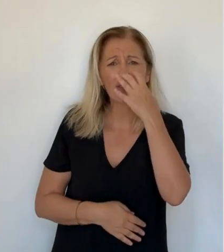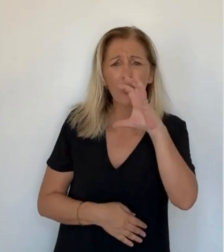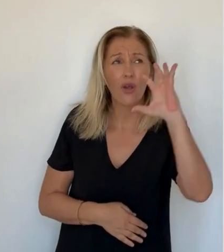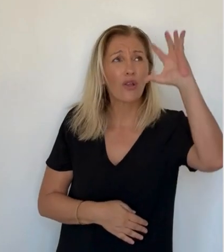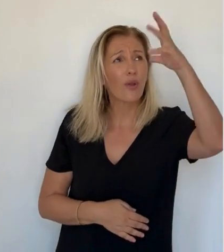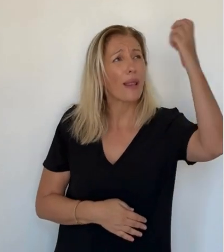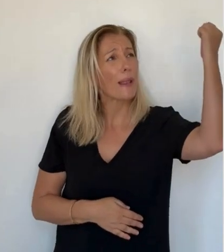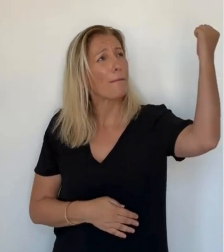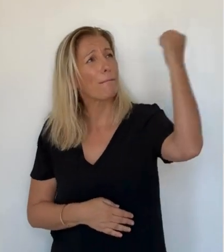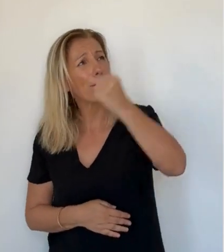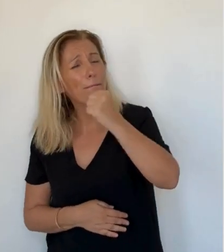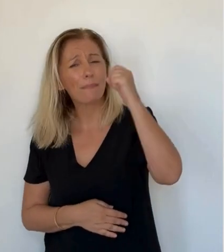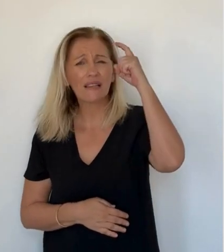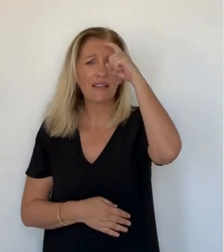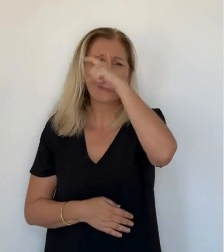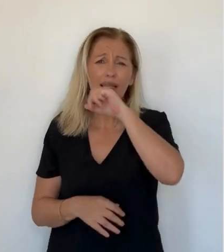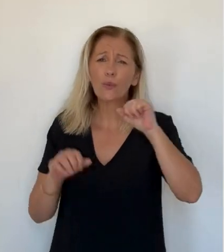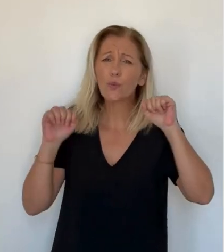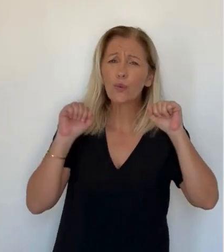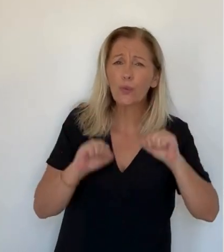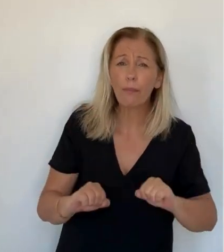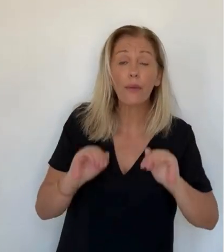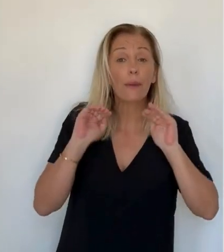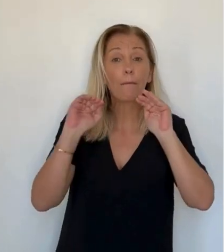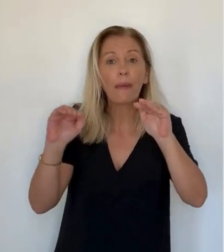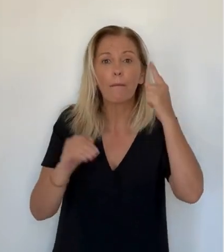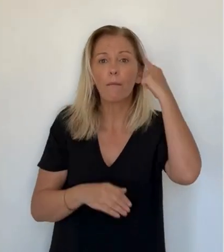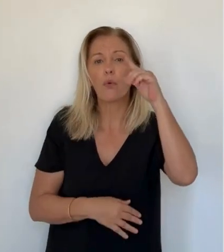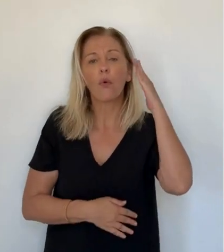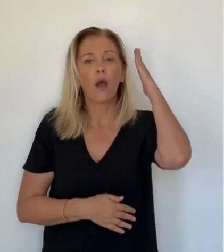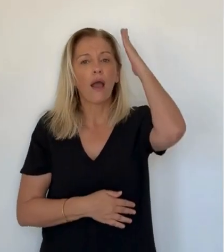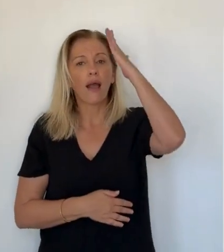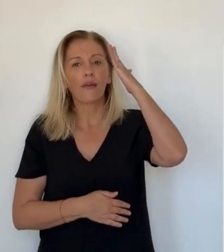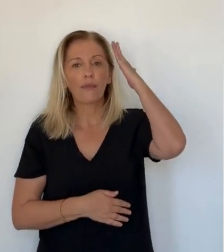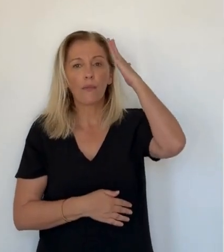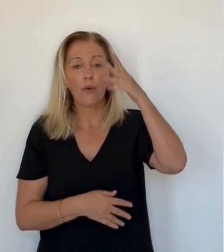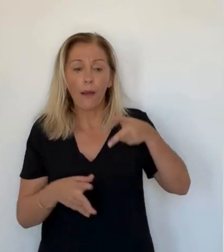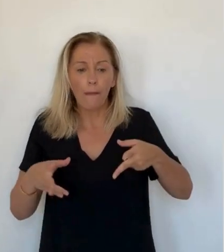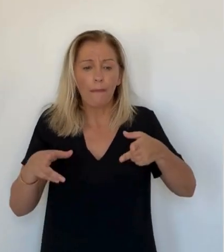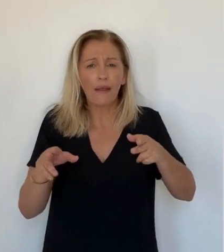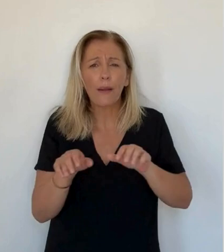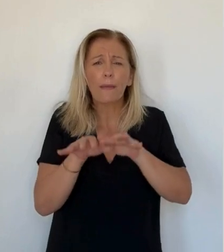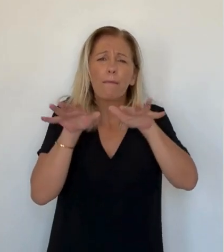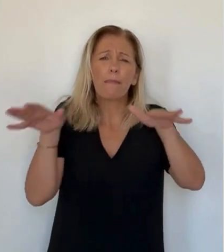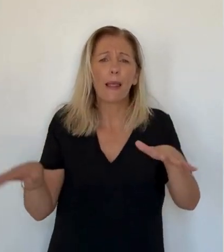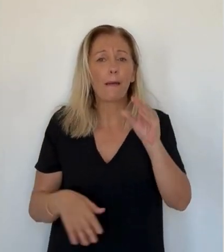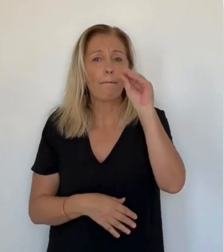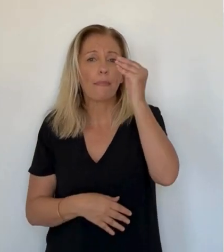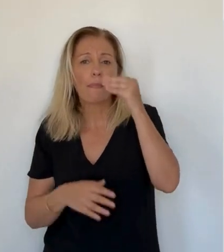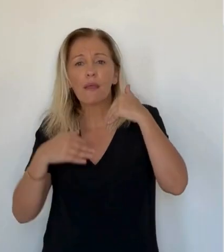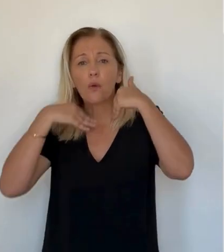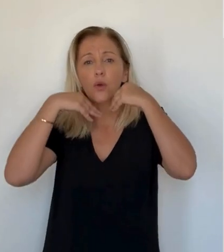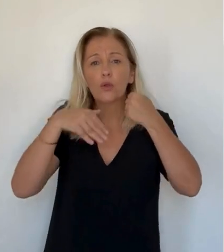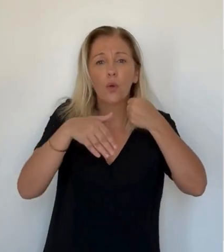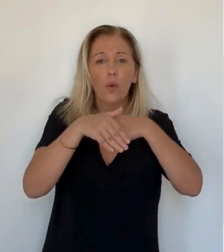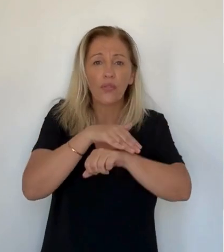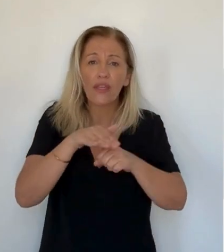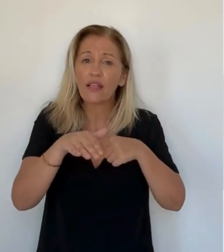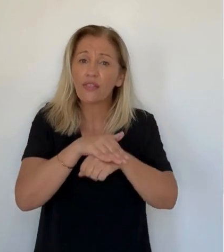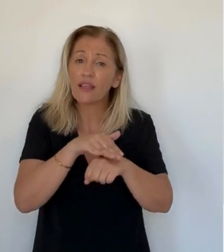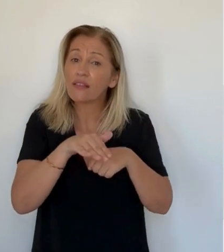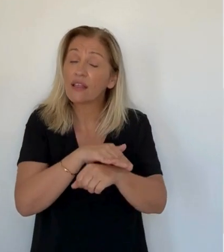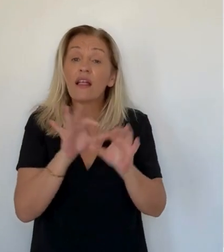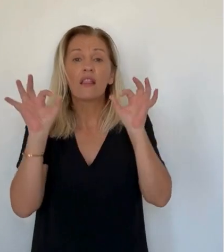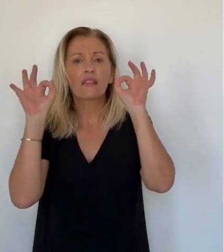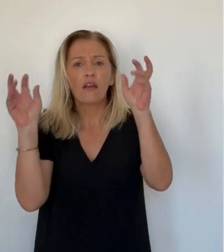10h du matin, déjà un soleil de plomb sur les hauteurs de la Castanic. Une chaleur accablante même pour les animaux, surtout en